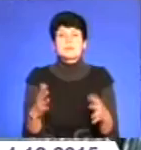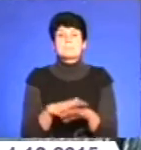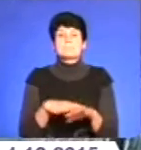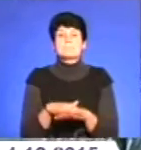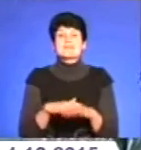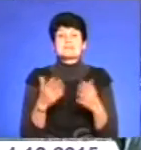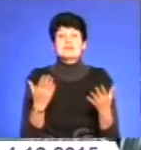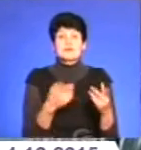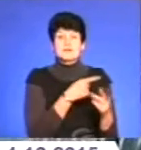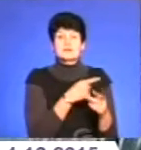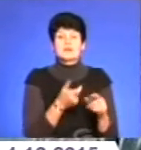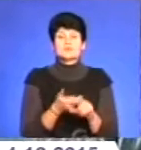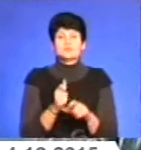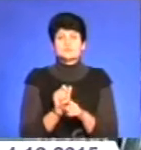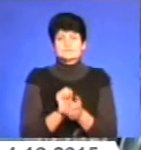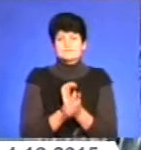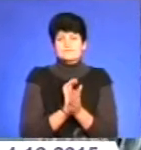на район базару, там дуже плакнуся.